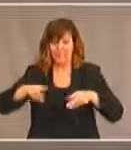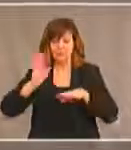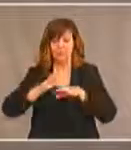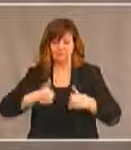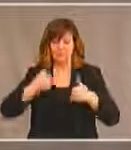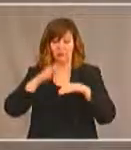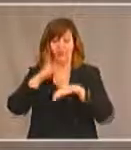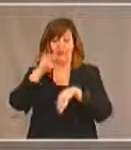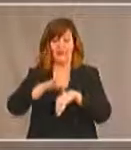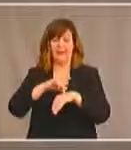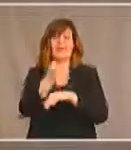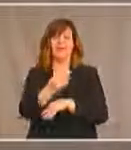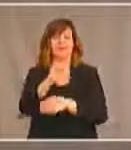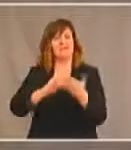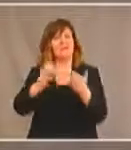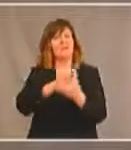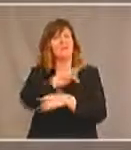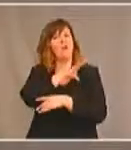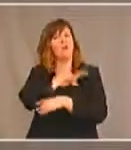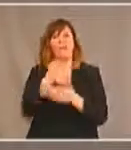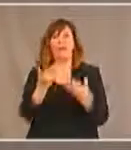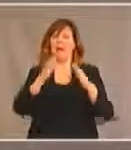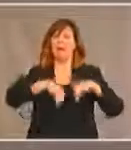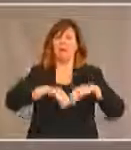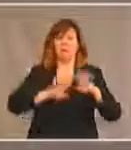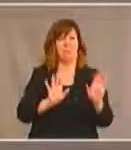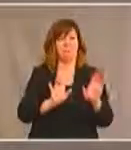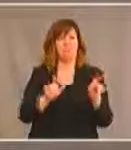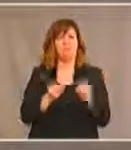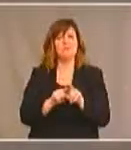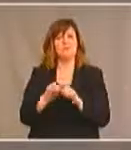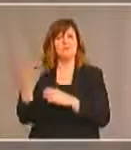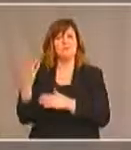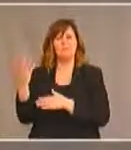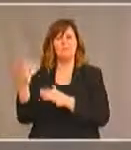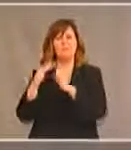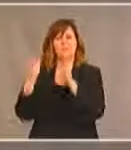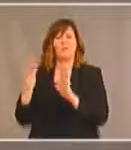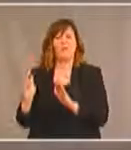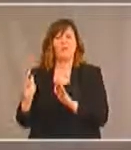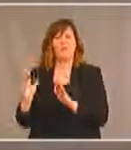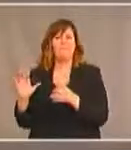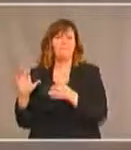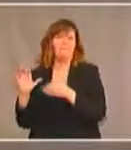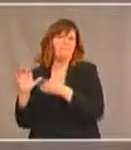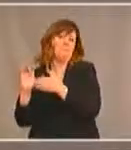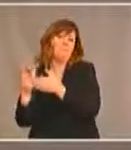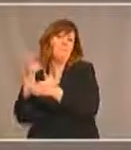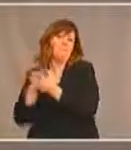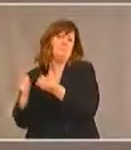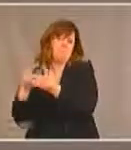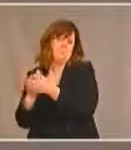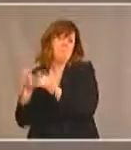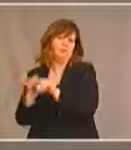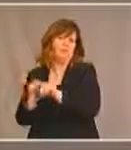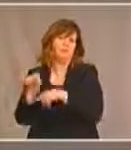cela s'appliquait également aux propriétés matrimoniales. Et ce qui a changé, c'est la façon dont les droits